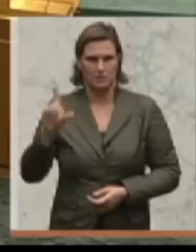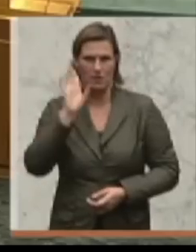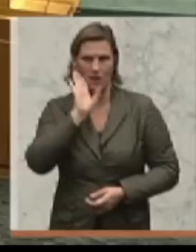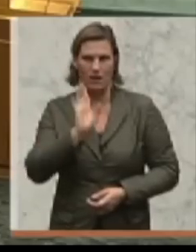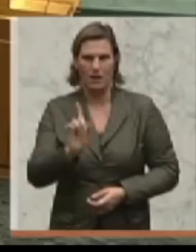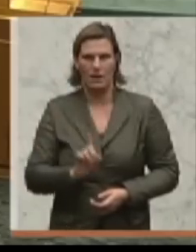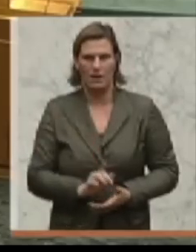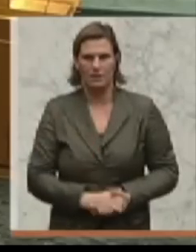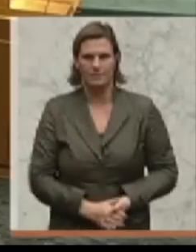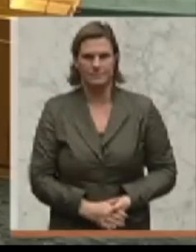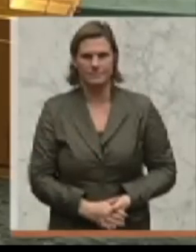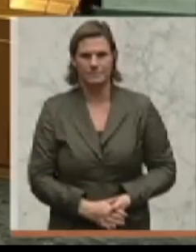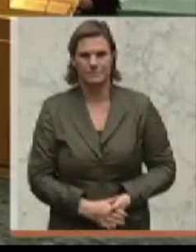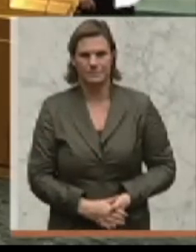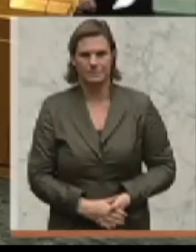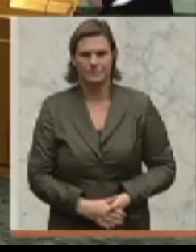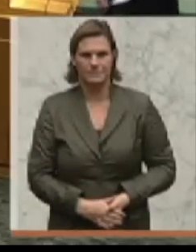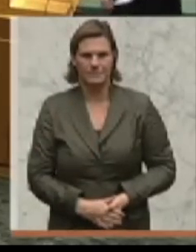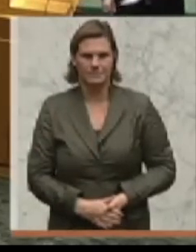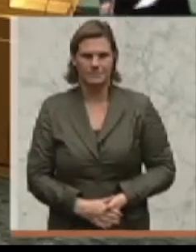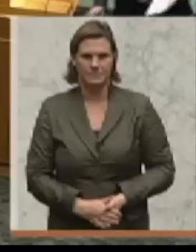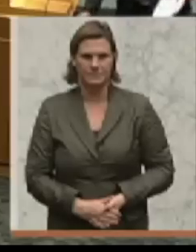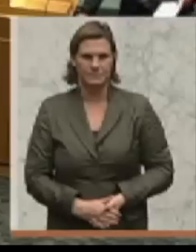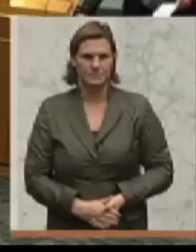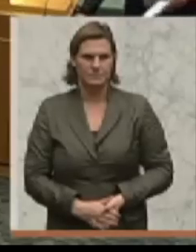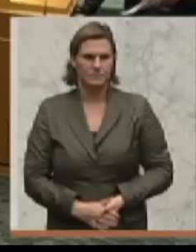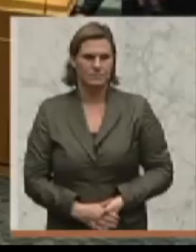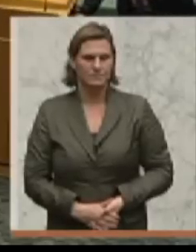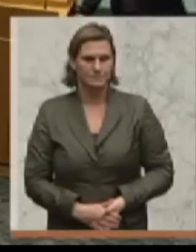Bernhard Temissel von der FPÖ kann jetzt gleich kontern.